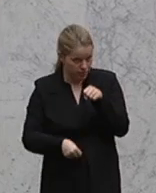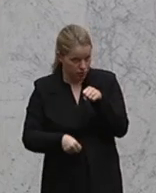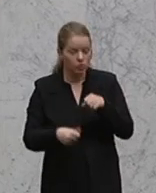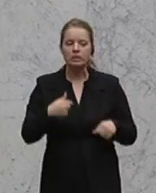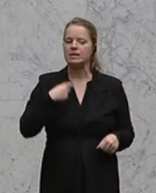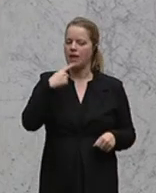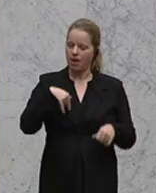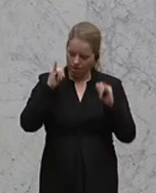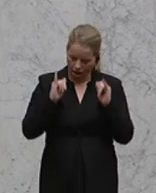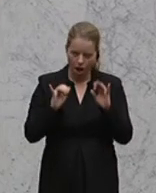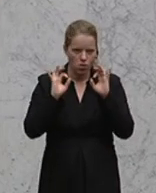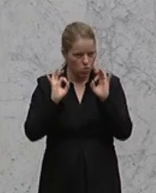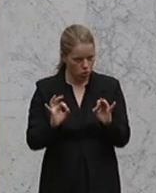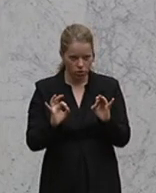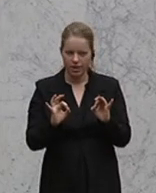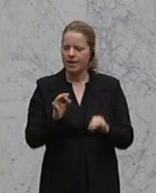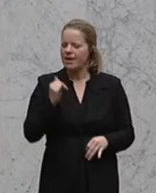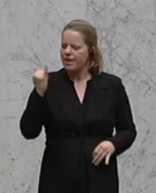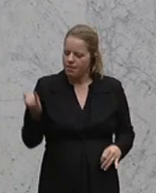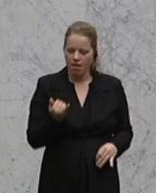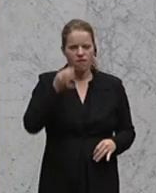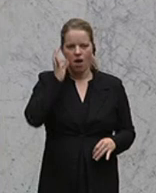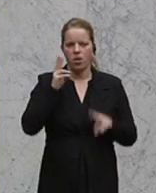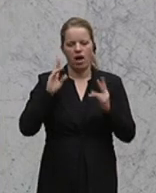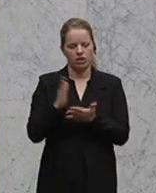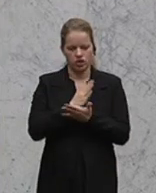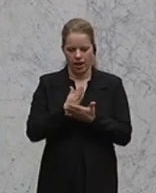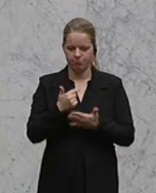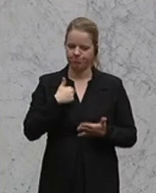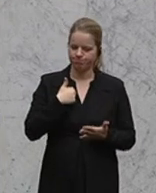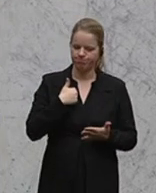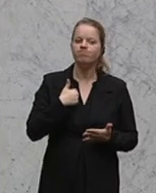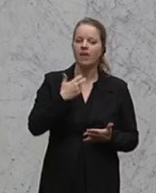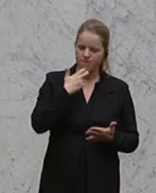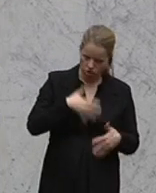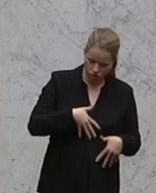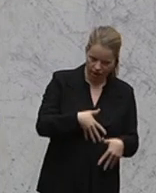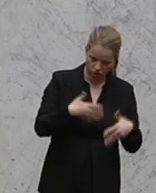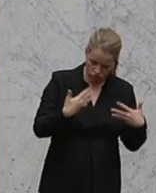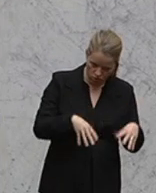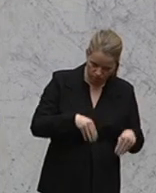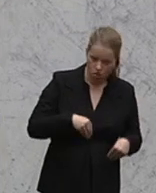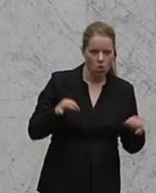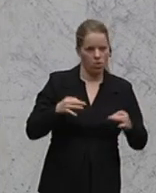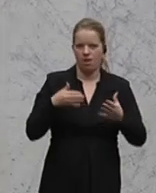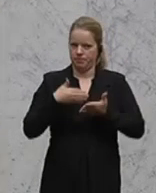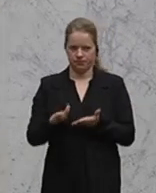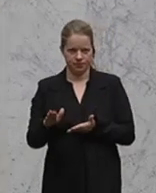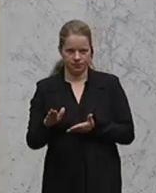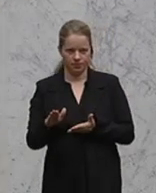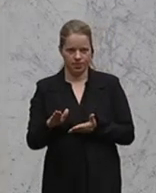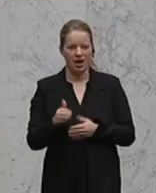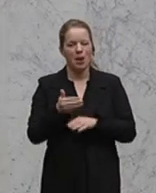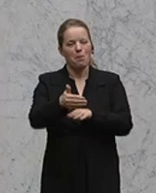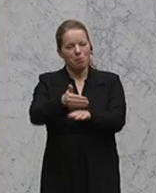gut so, jederzeit als Frau entscheiden, möchte ich die Schwangerschaft und möchte ich sie nicht. Bei einer Präimplantationsdiagnostik, und wir